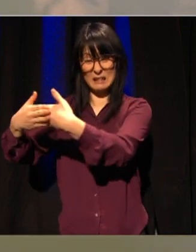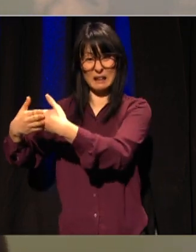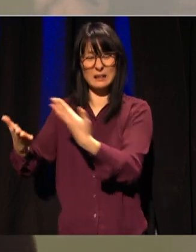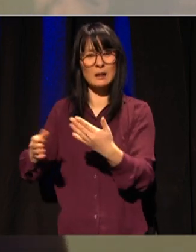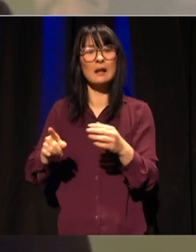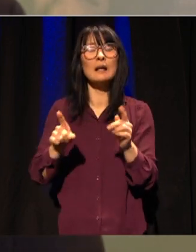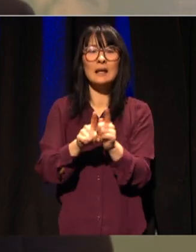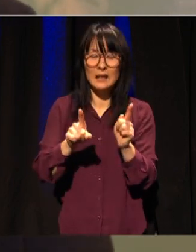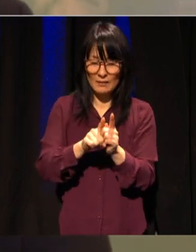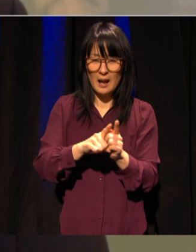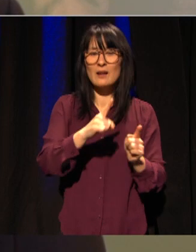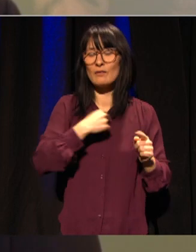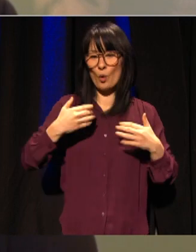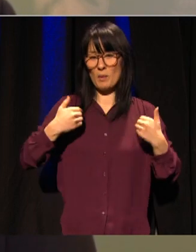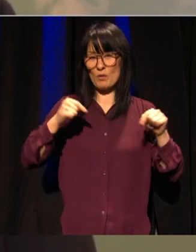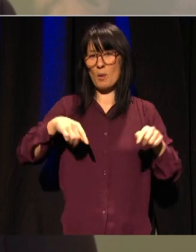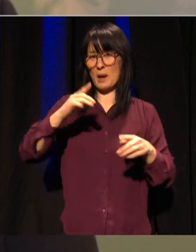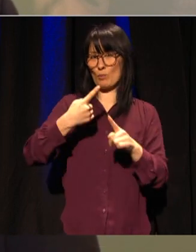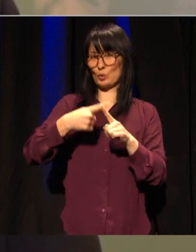likevel at det går mot lysere tider